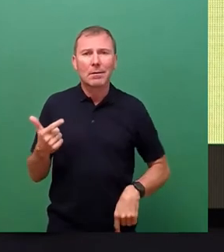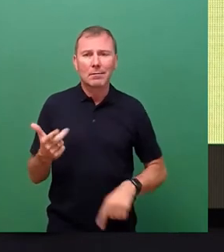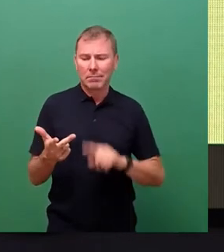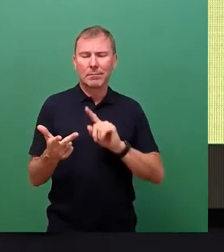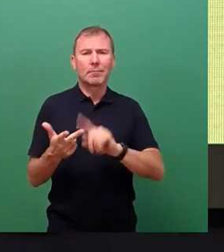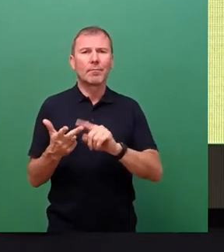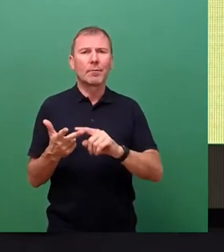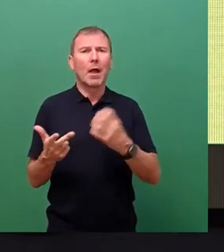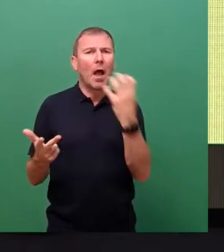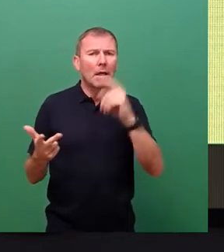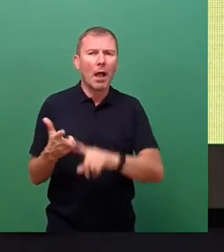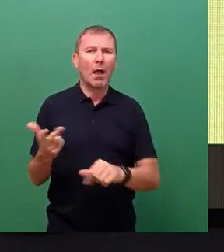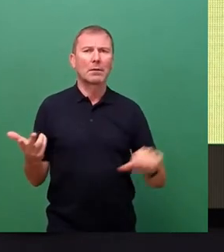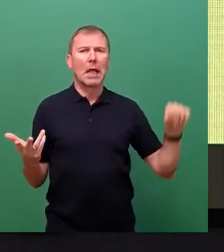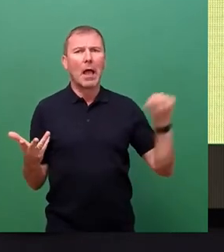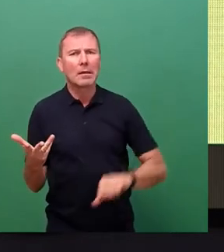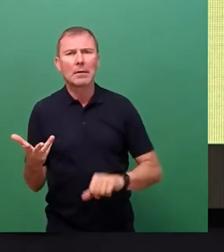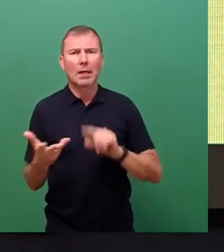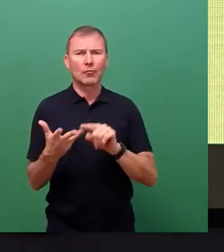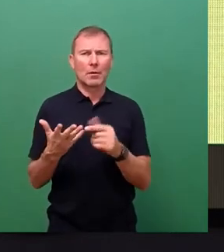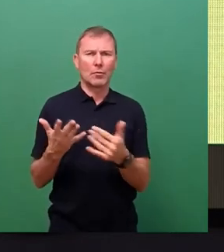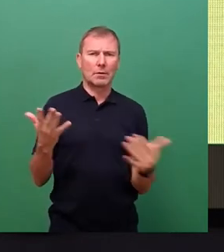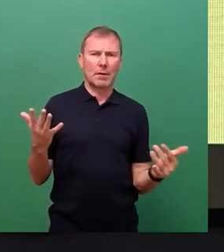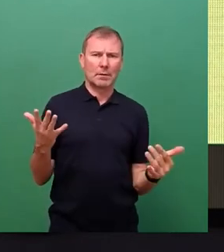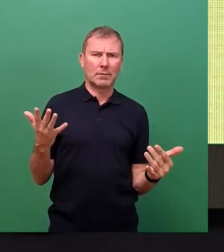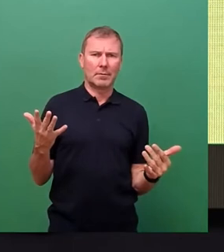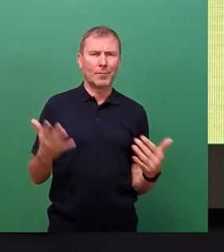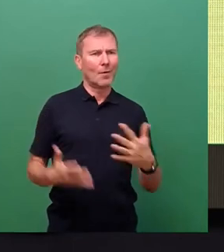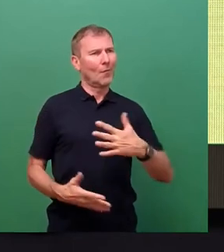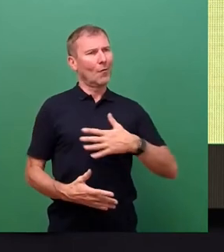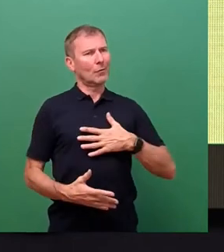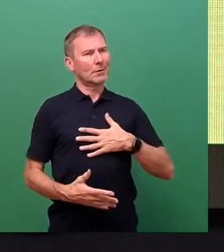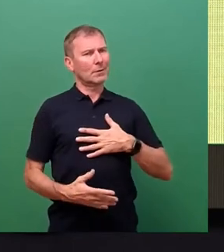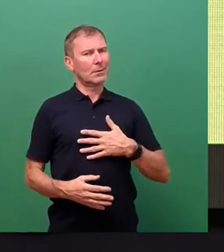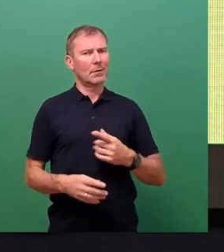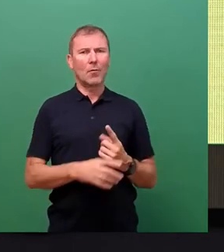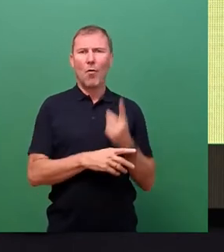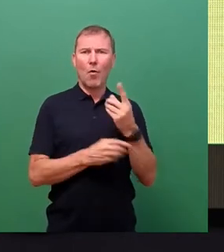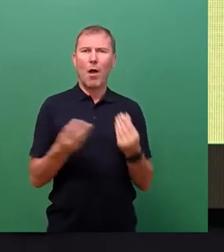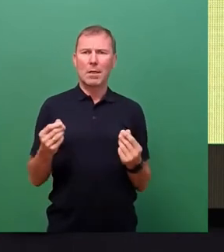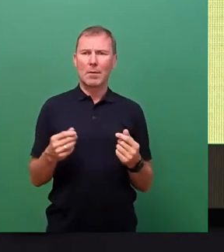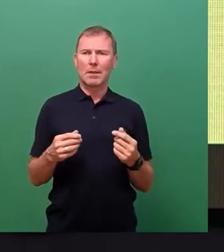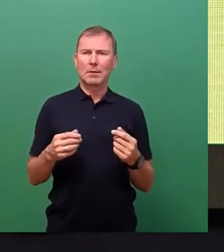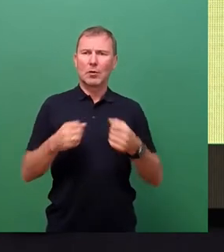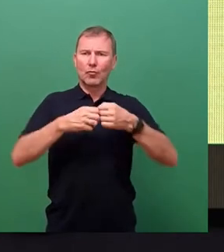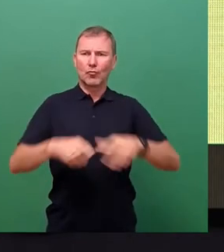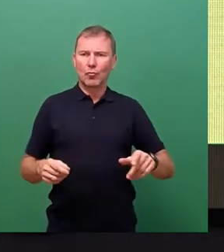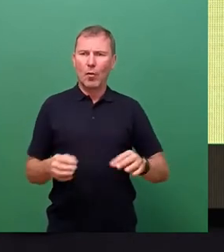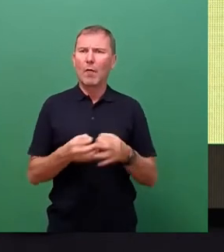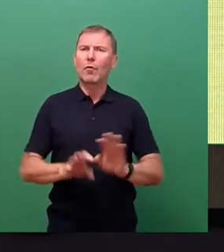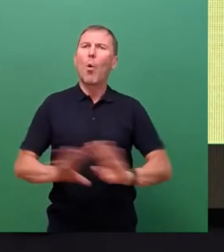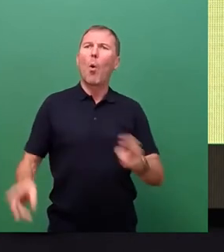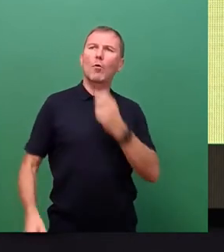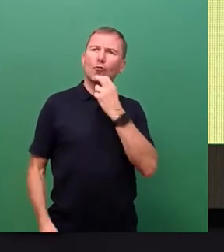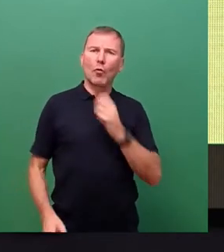Tankstellen, was sie auch immer haben. Nichts von unserer kritischen Infrastruktur funktioniert ohne Strom. Und deswegen können